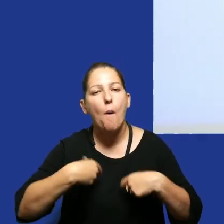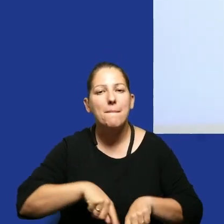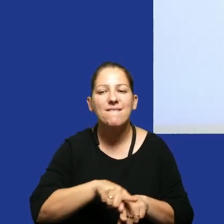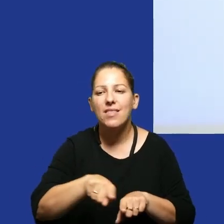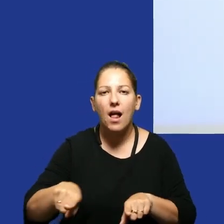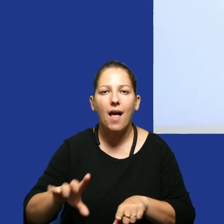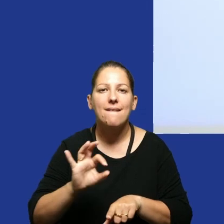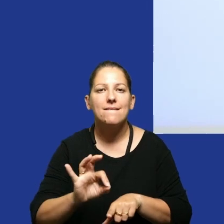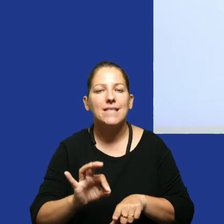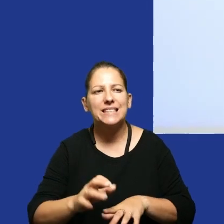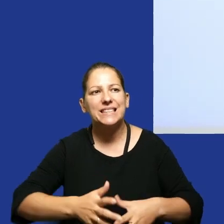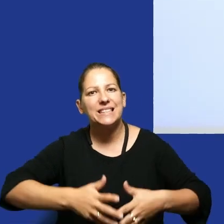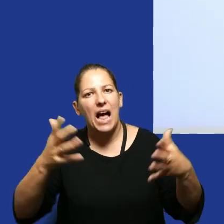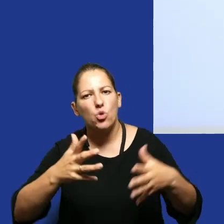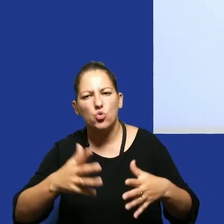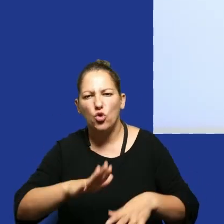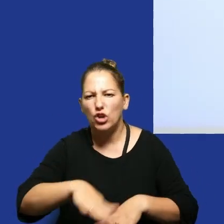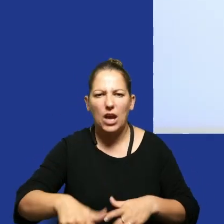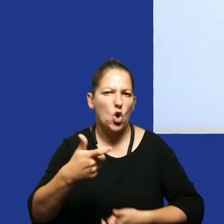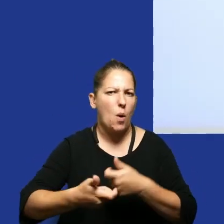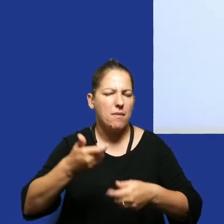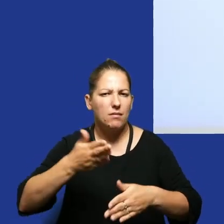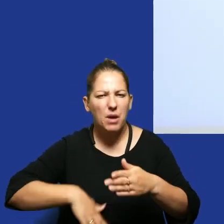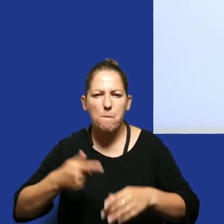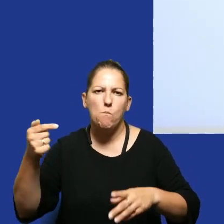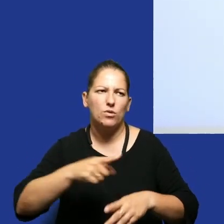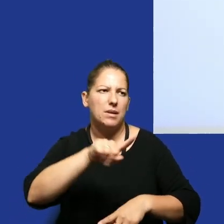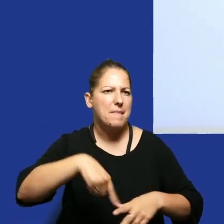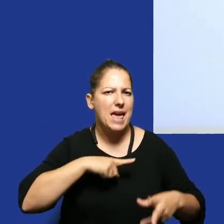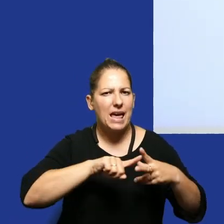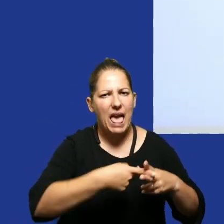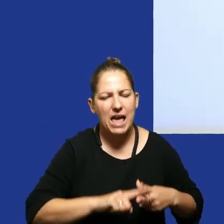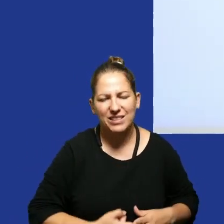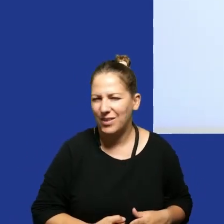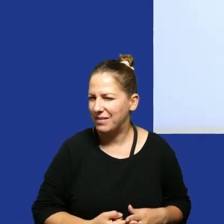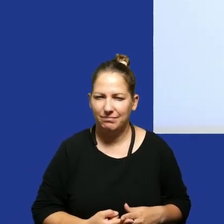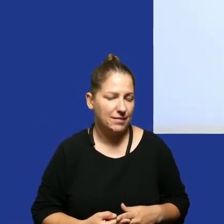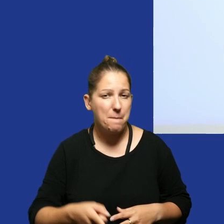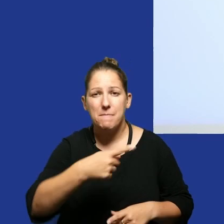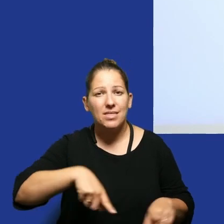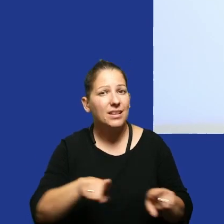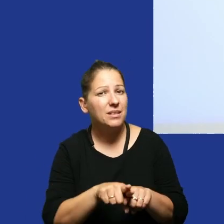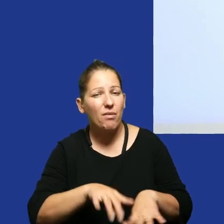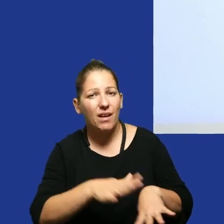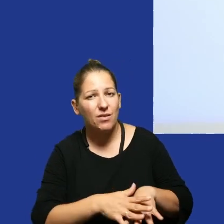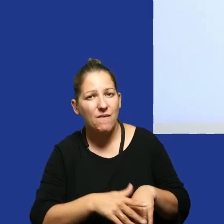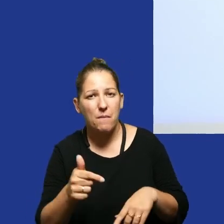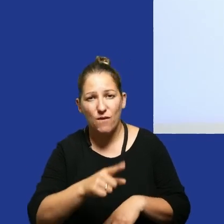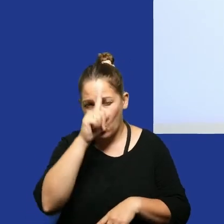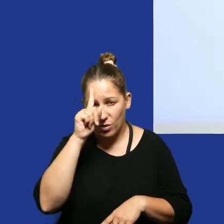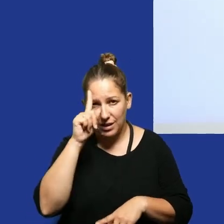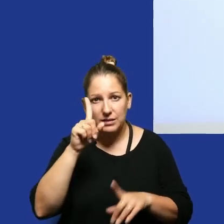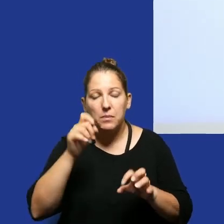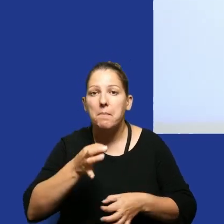obywateli o jejku za dużo dzieci robicie my musimy ich wszystkich rejestrować tak samo powinniśmy traktować ludzie